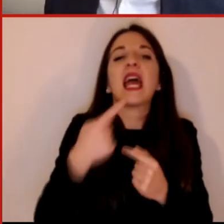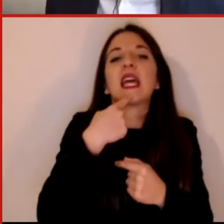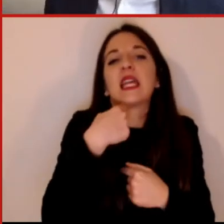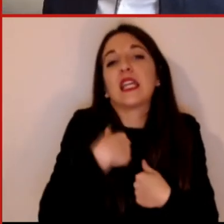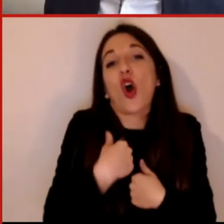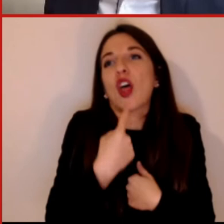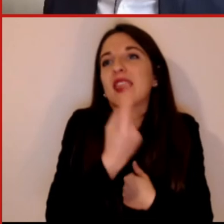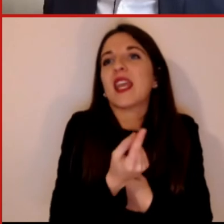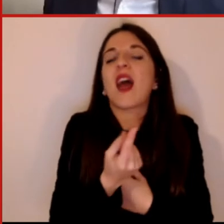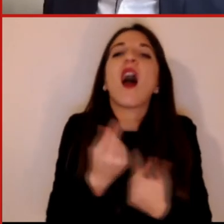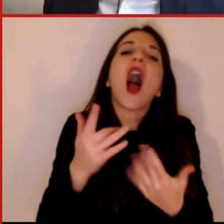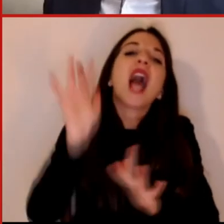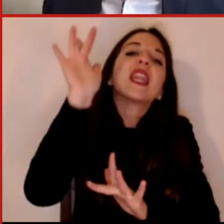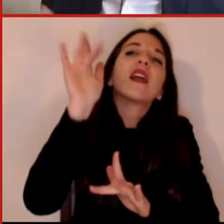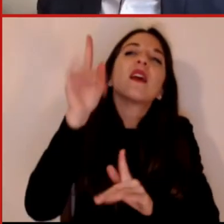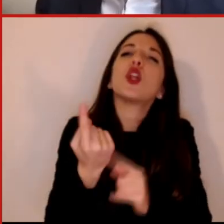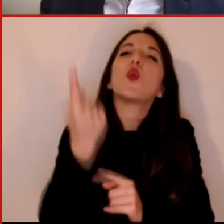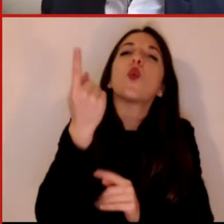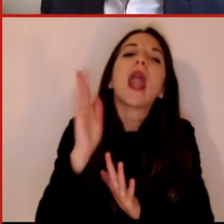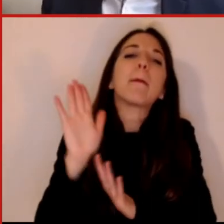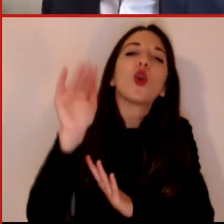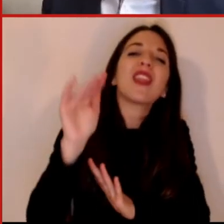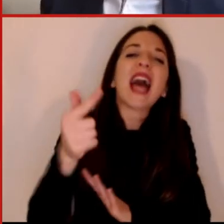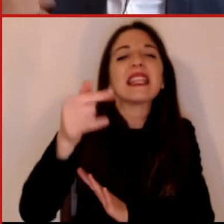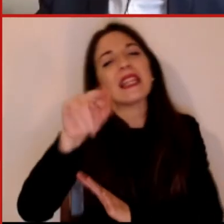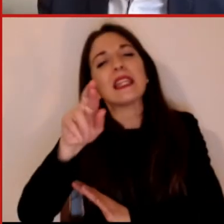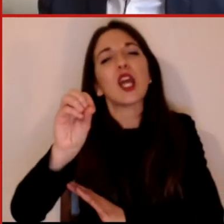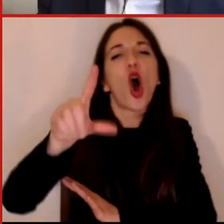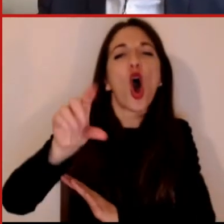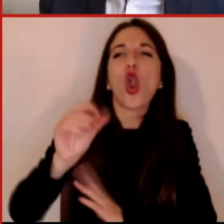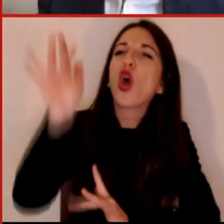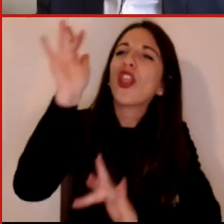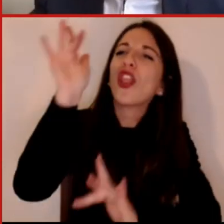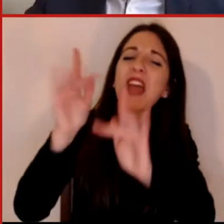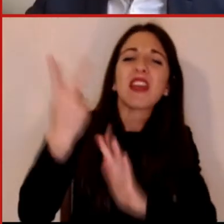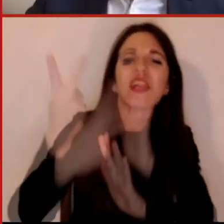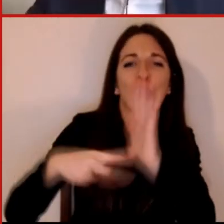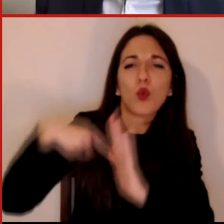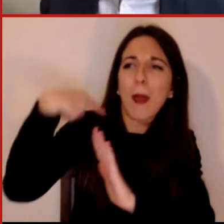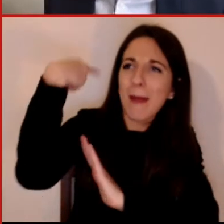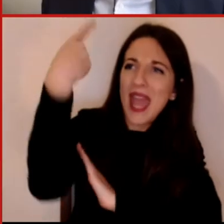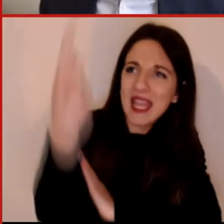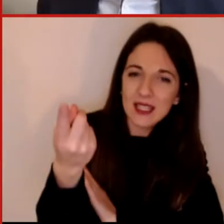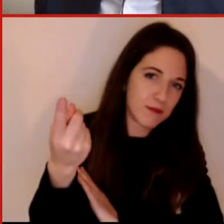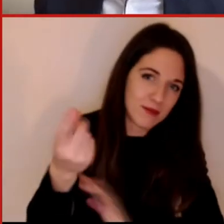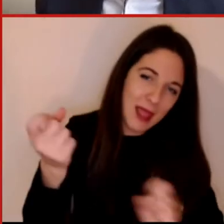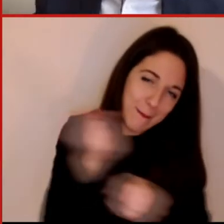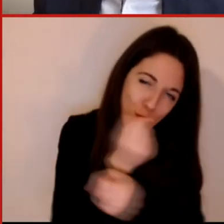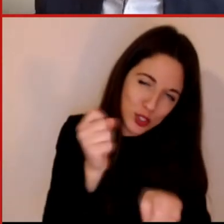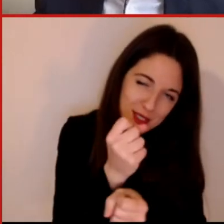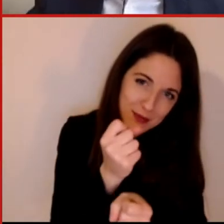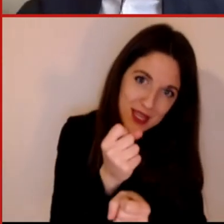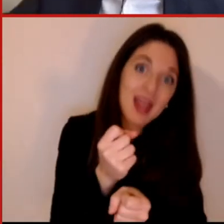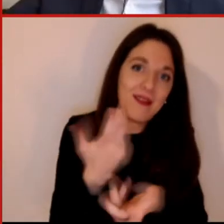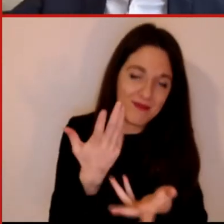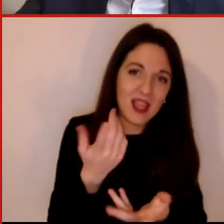in una montagna del Tirolo vi direi una bugia, le previsioni meteorologiche si fanno su un raggio di una settimana,